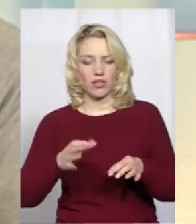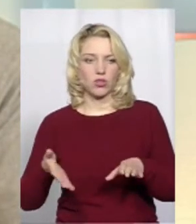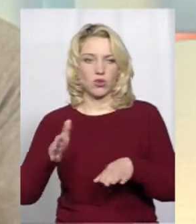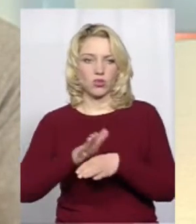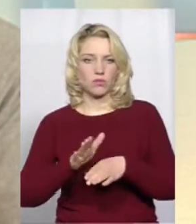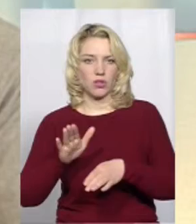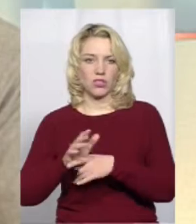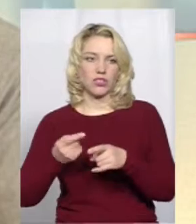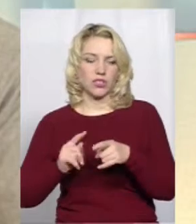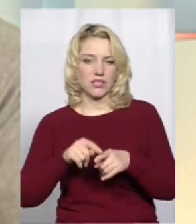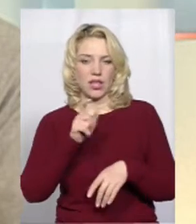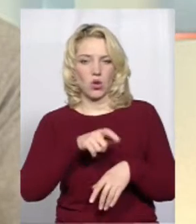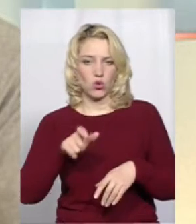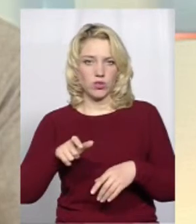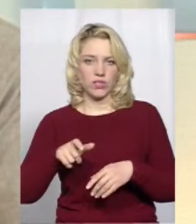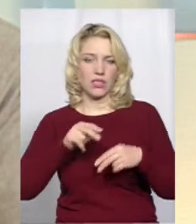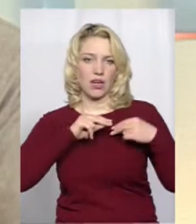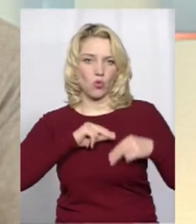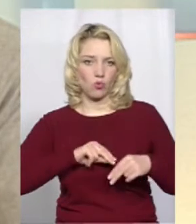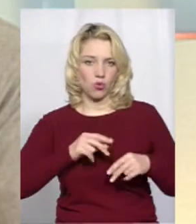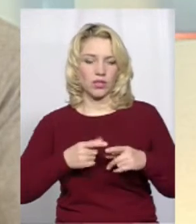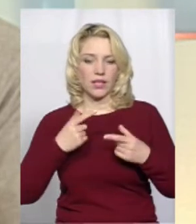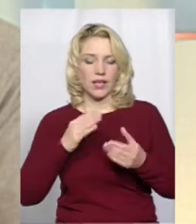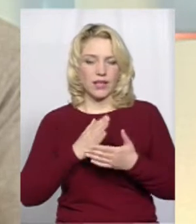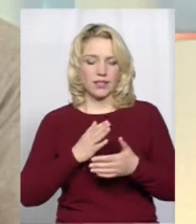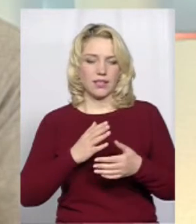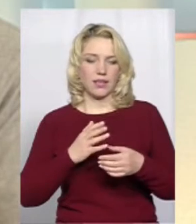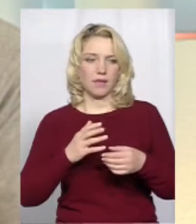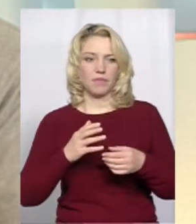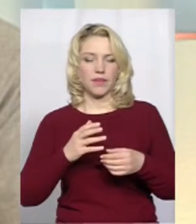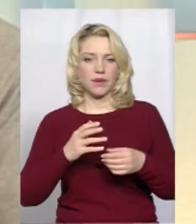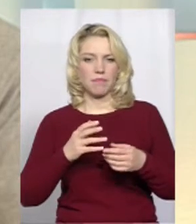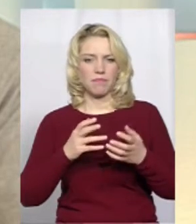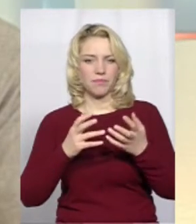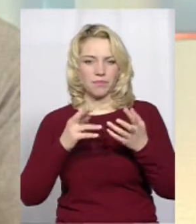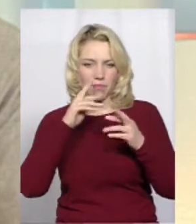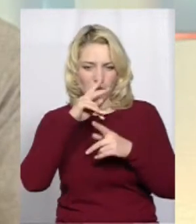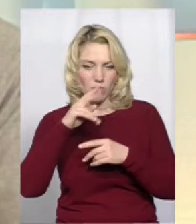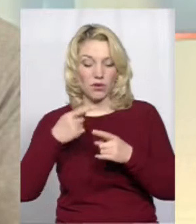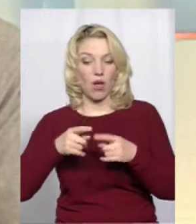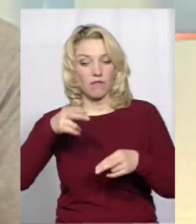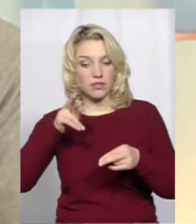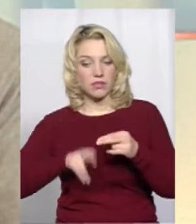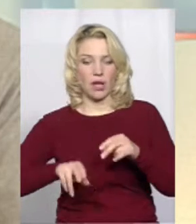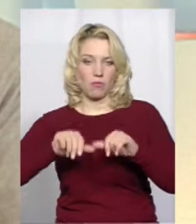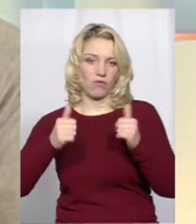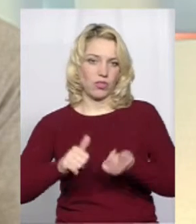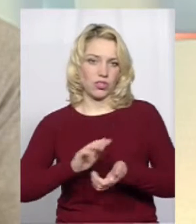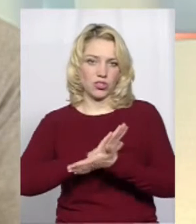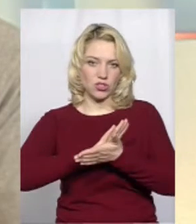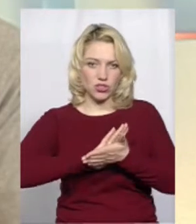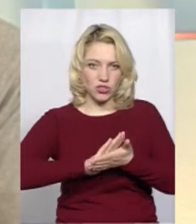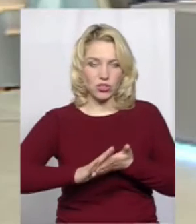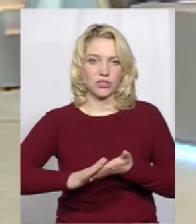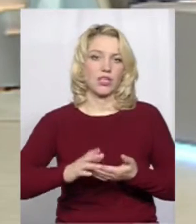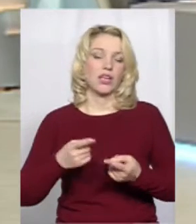це людська робота і де буває механічна помилка, тобто воно вже має в кінцевому вигляді, воно потрапляє майже